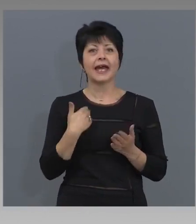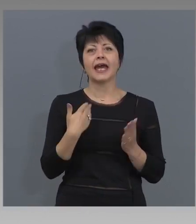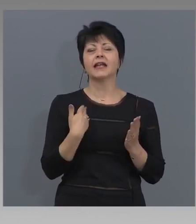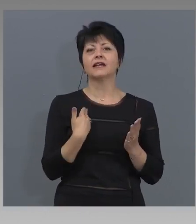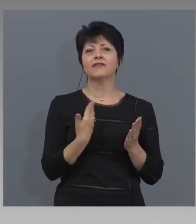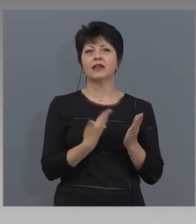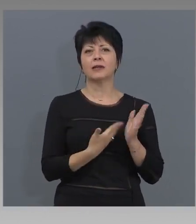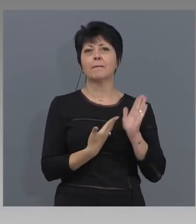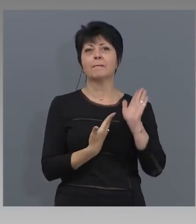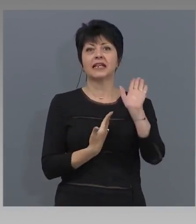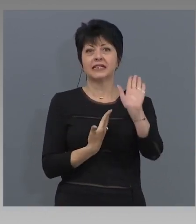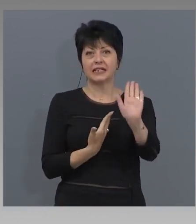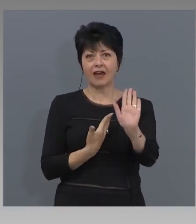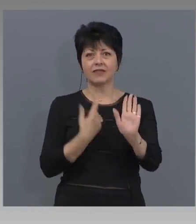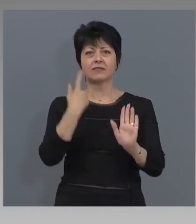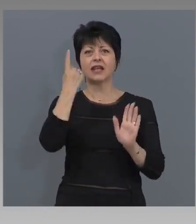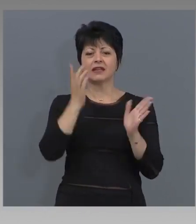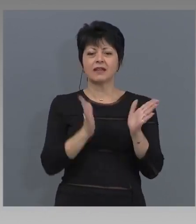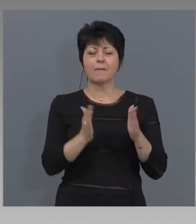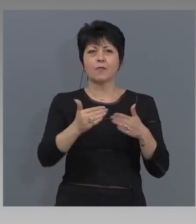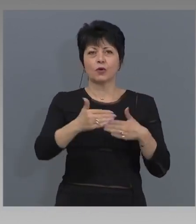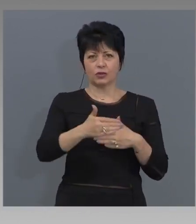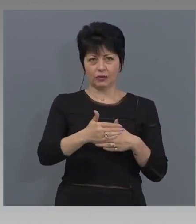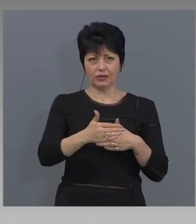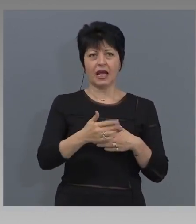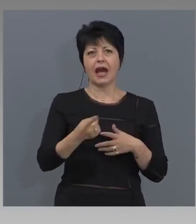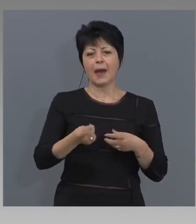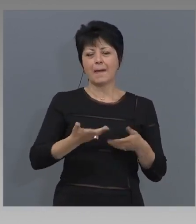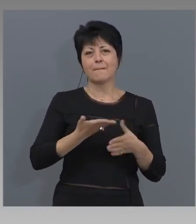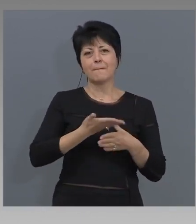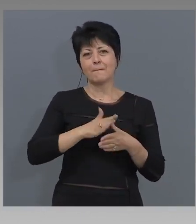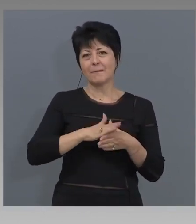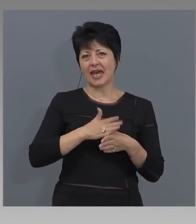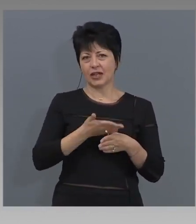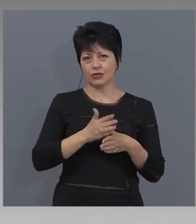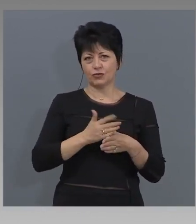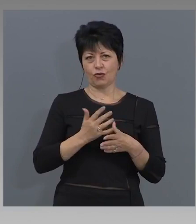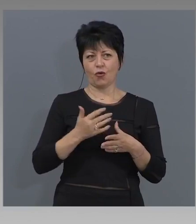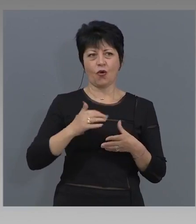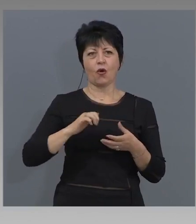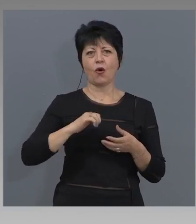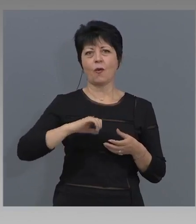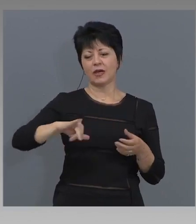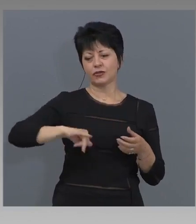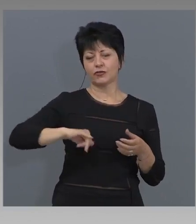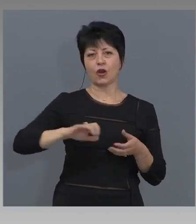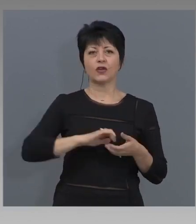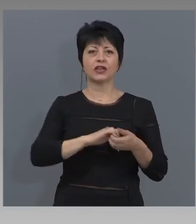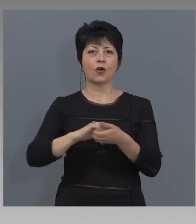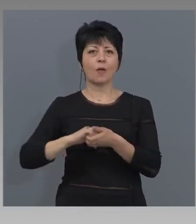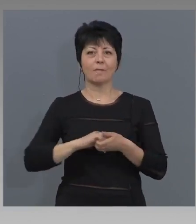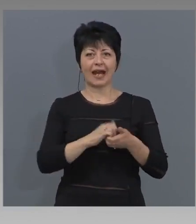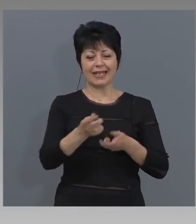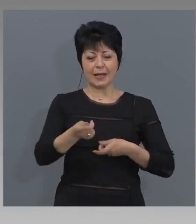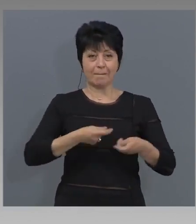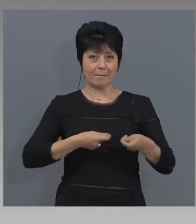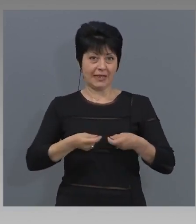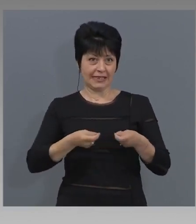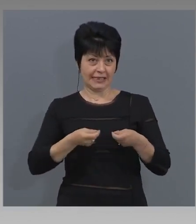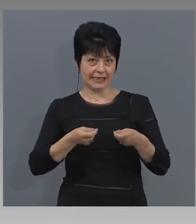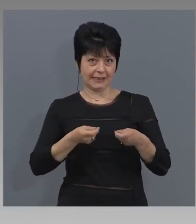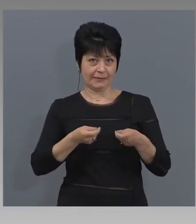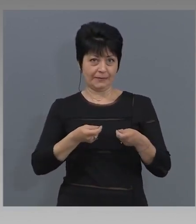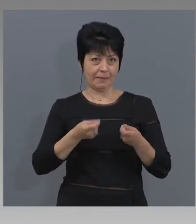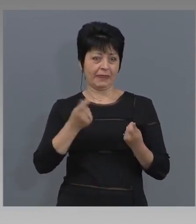продукт между бизнеса в България и това международни компании, както и по-малки български и държавата